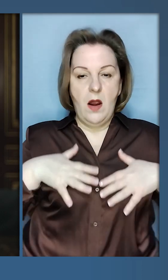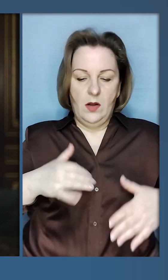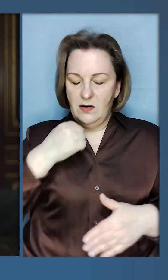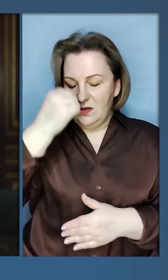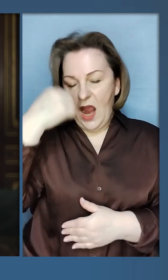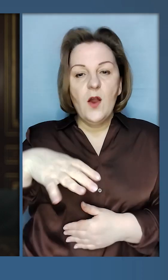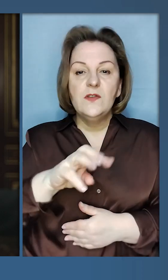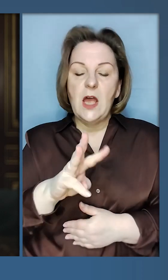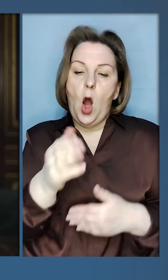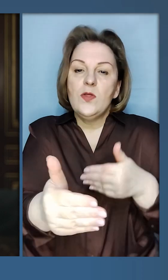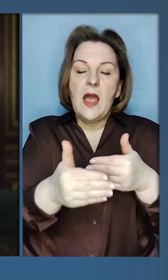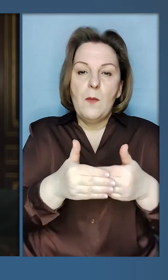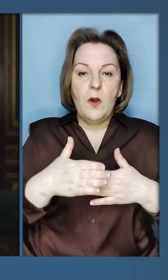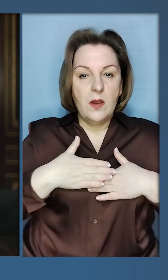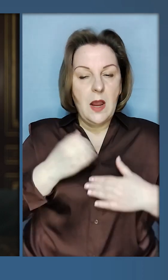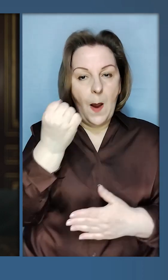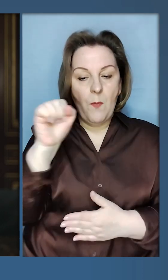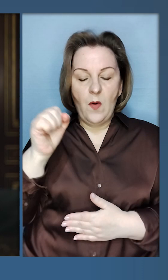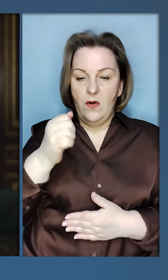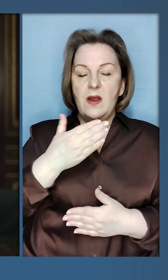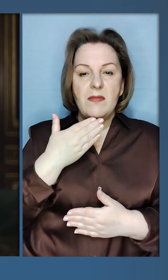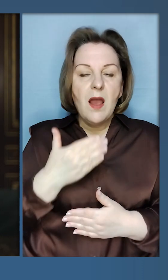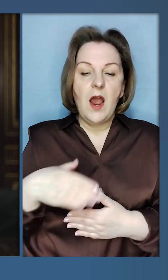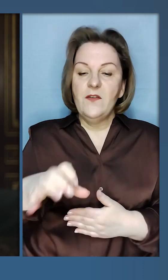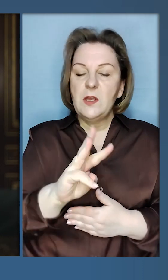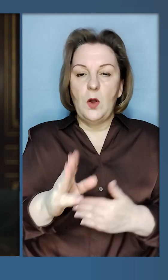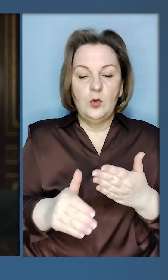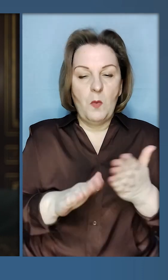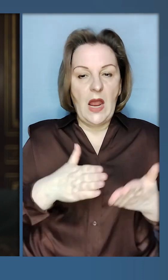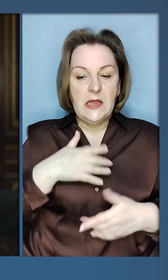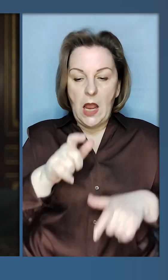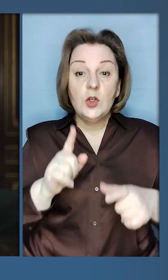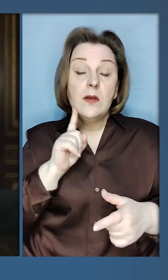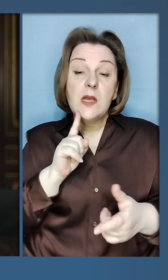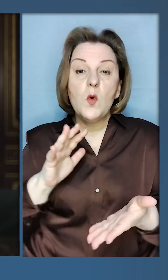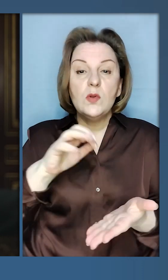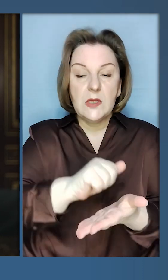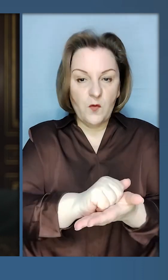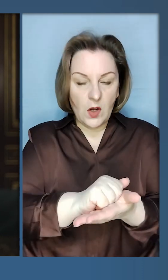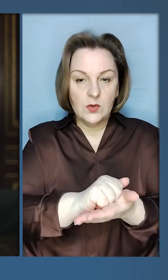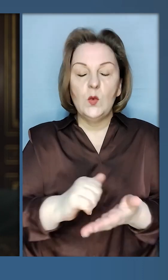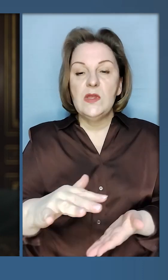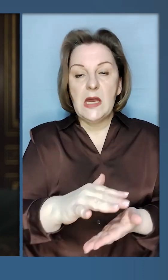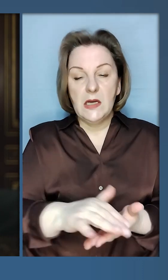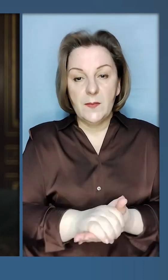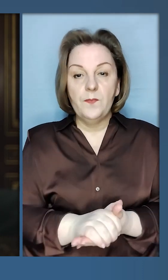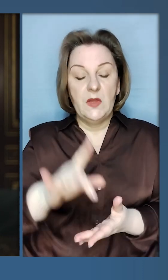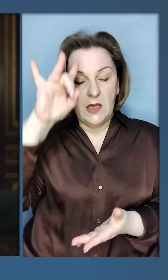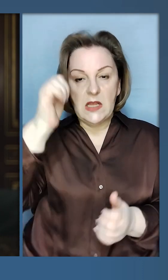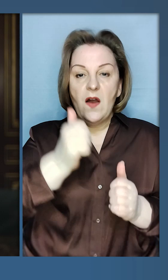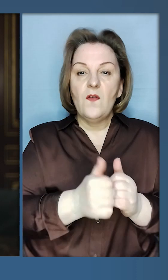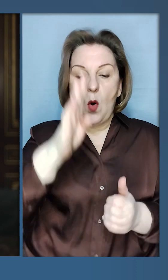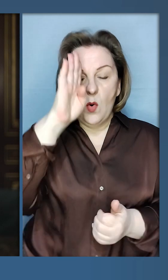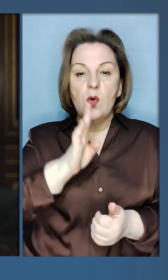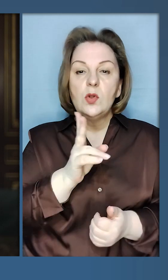в Криму. Я дякую усім, хто наближає цю перемогу. Я дякую усім, хто допомагає нашим людям на тимчасово окупованій території.